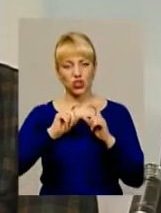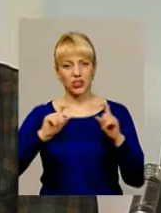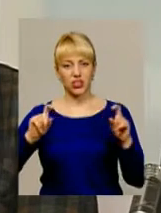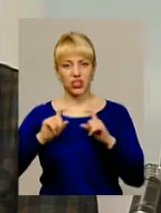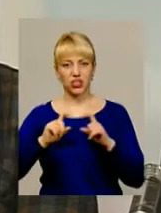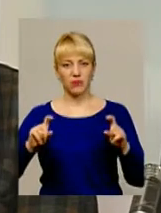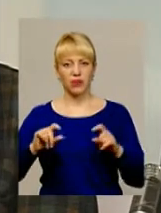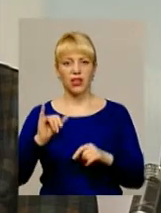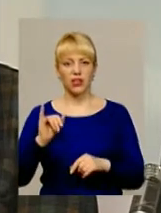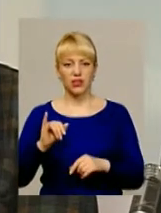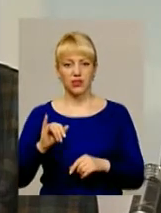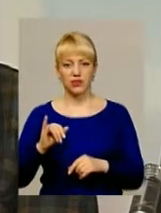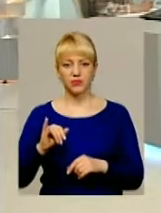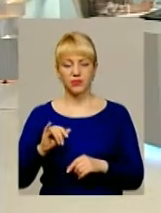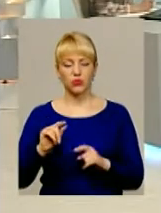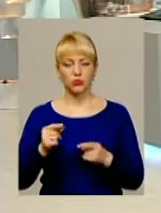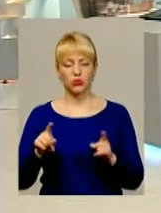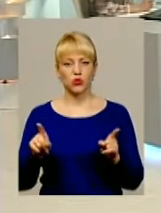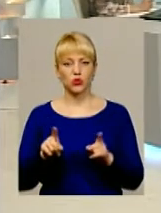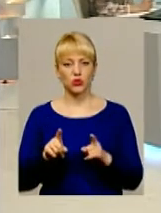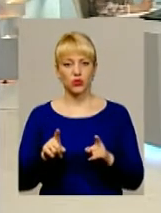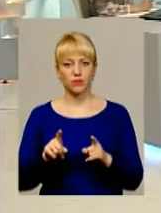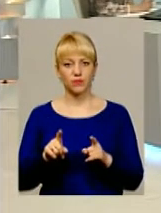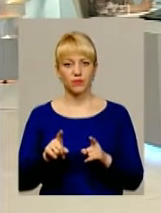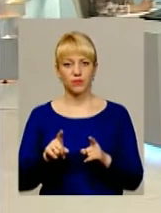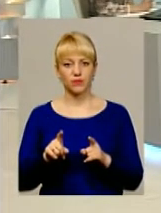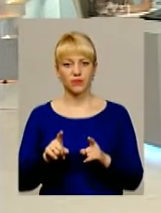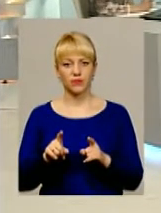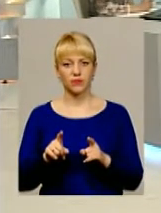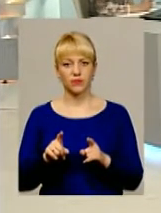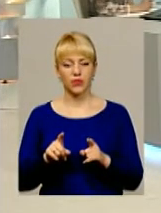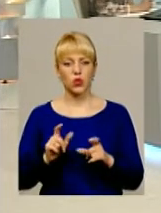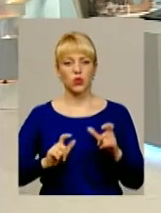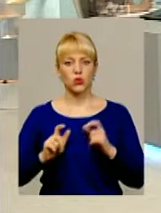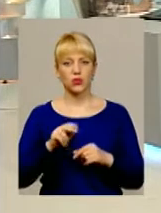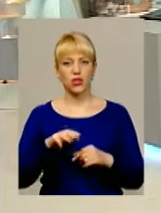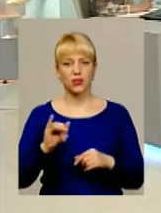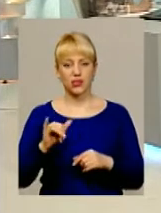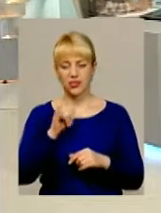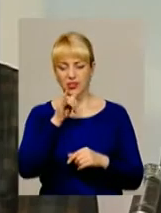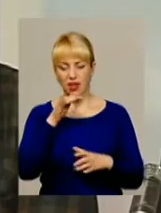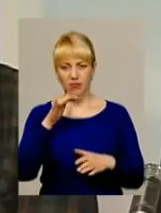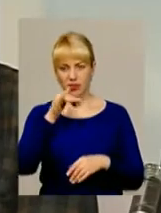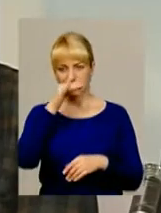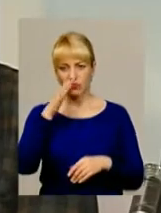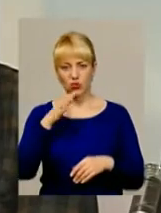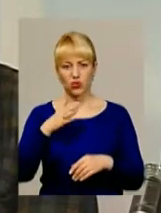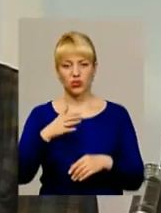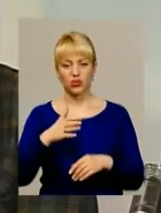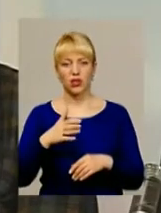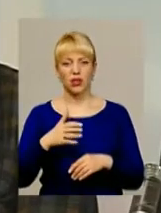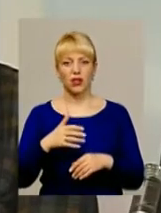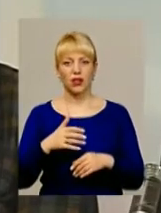тому що, ну, студенти самі не зможуть потягнути своє